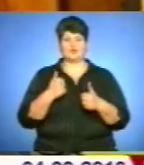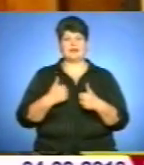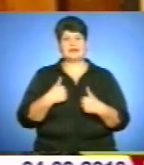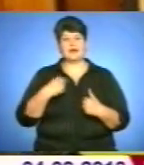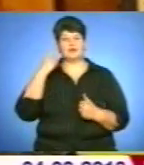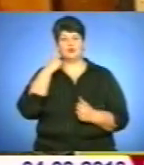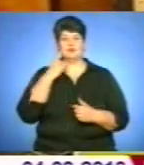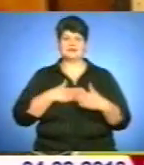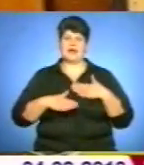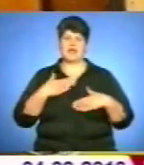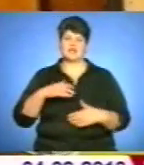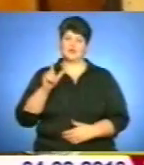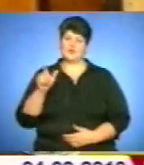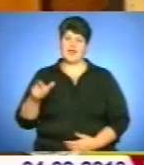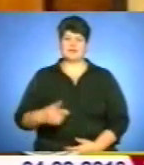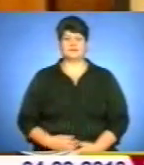думаю, за радість людей.